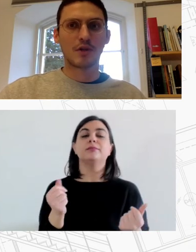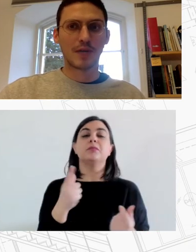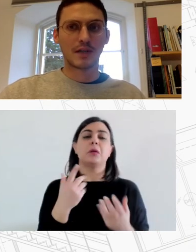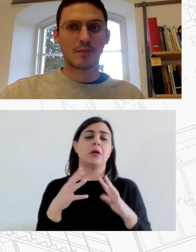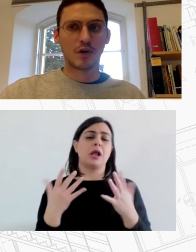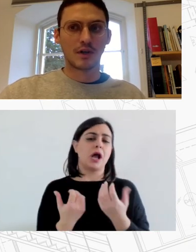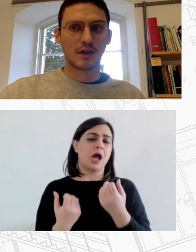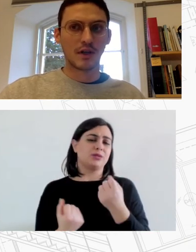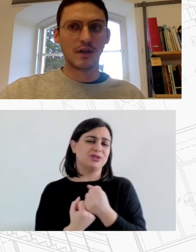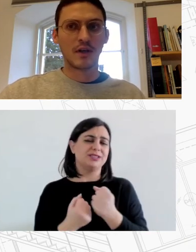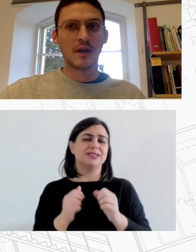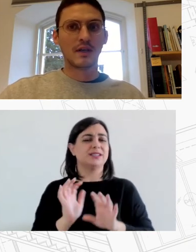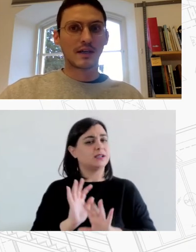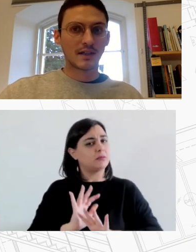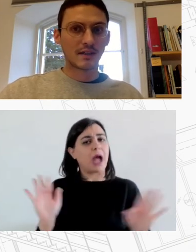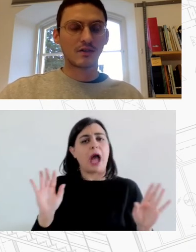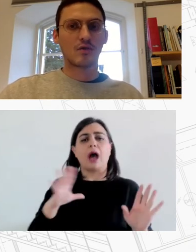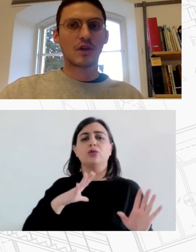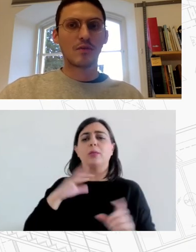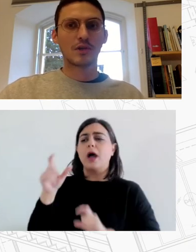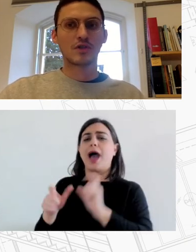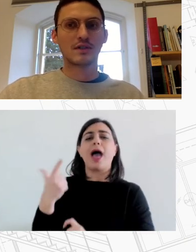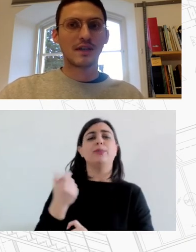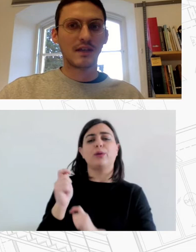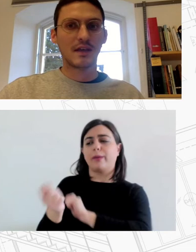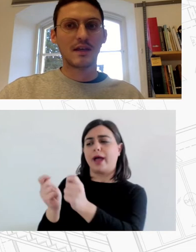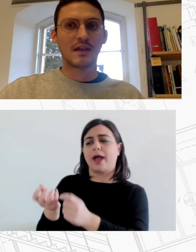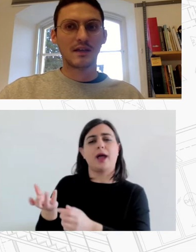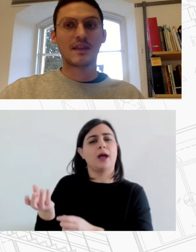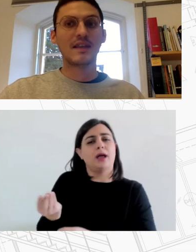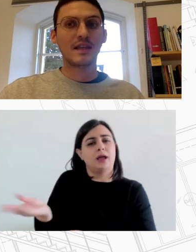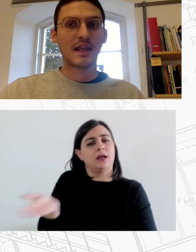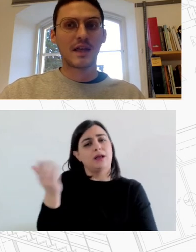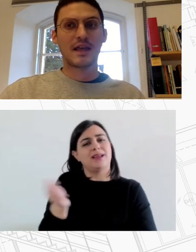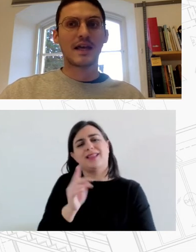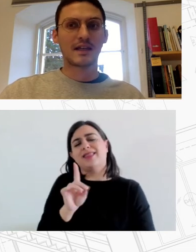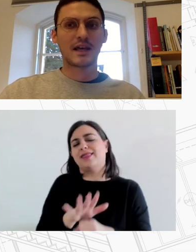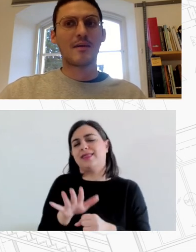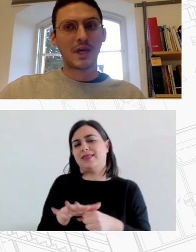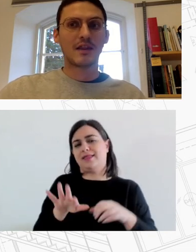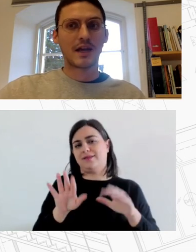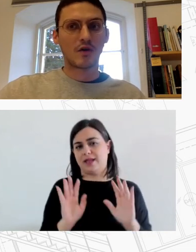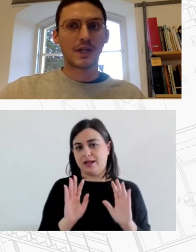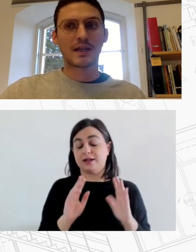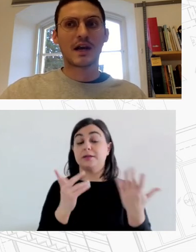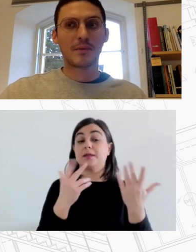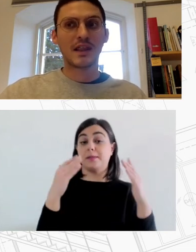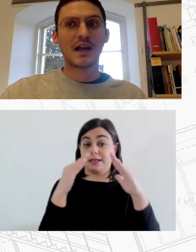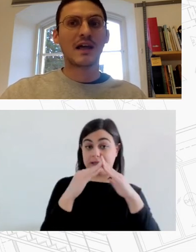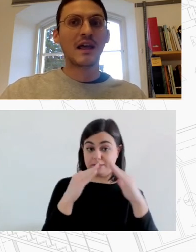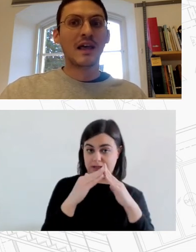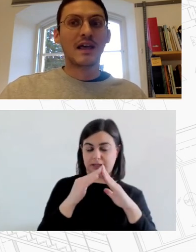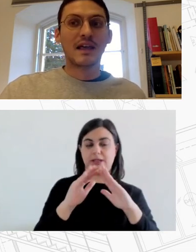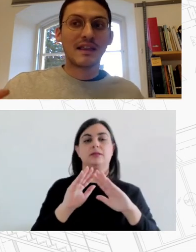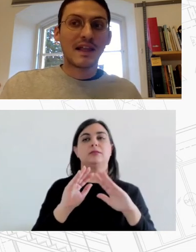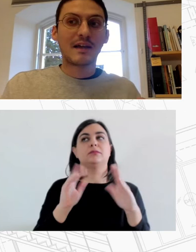μια επιδοματική πολιτική Η εξάσκηση του δικαιώματος στη στέγη δεν είναι ένα κεραμίδι να έχουμε ένα κεραμίδι αλλά